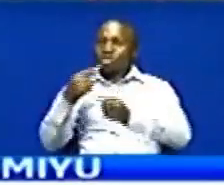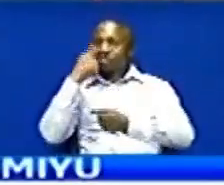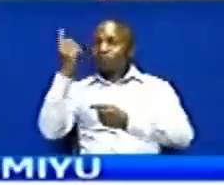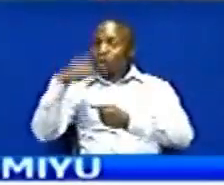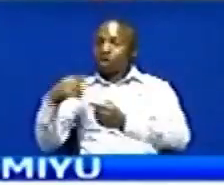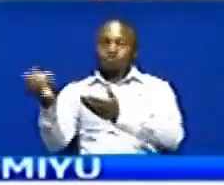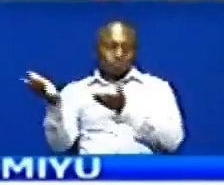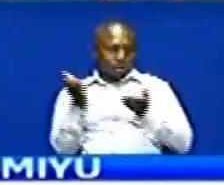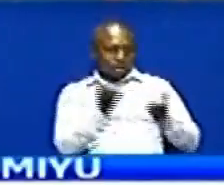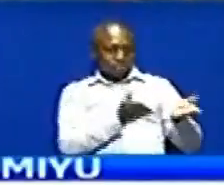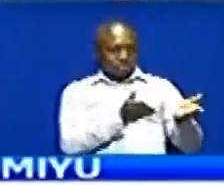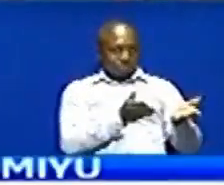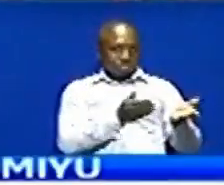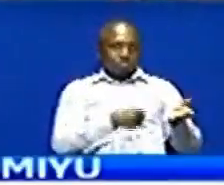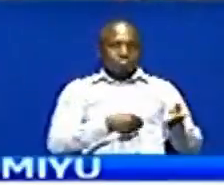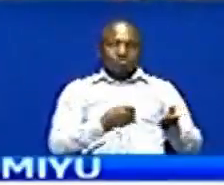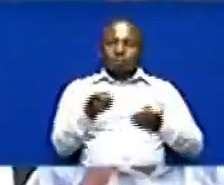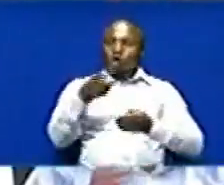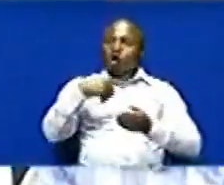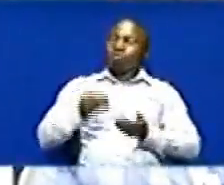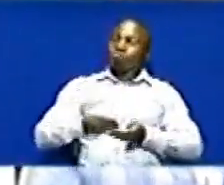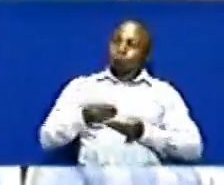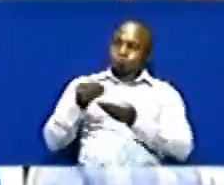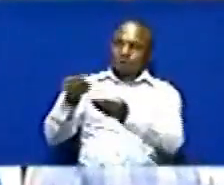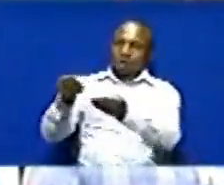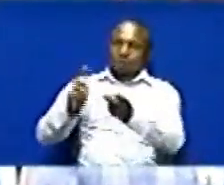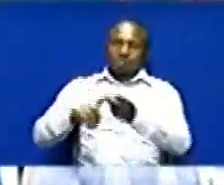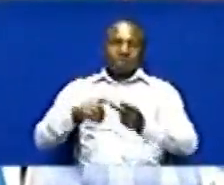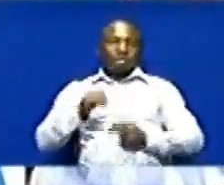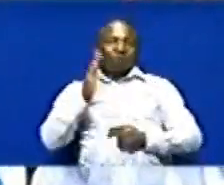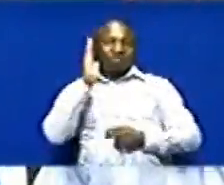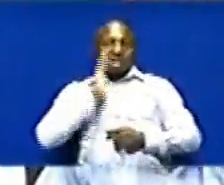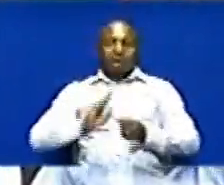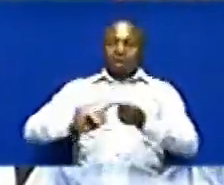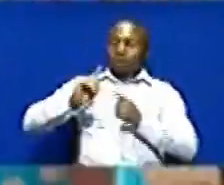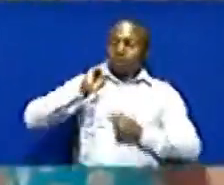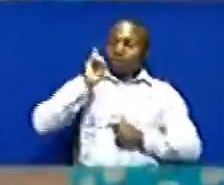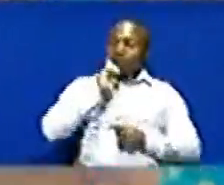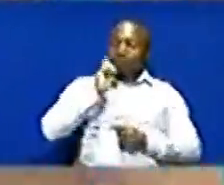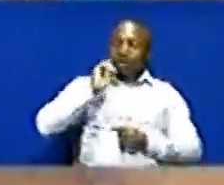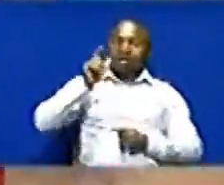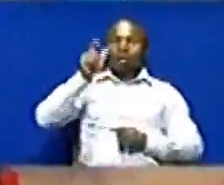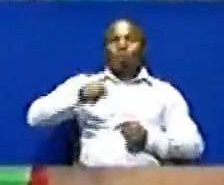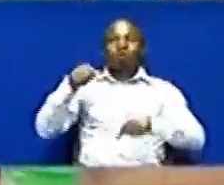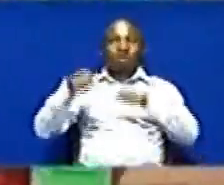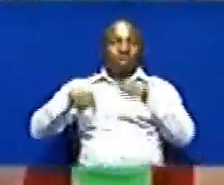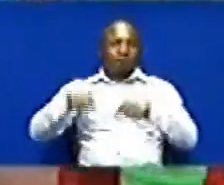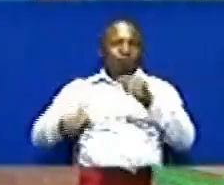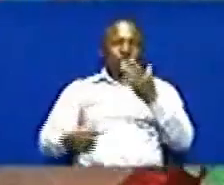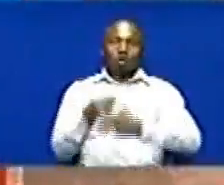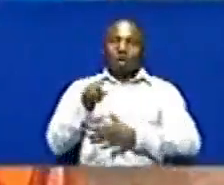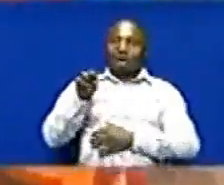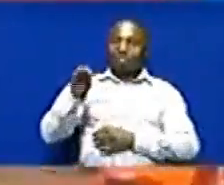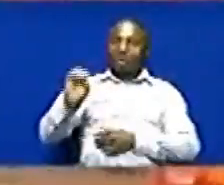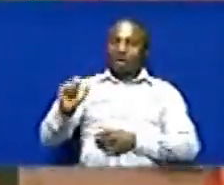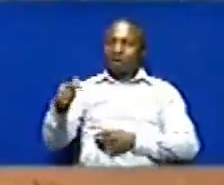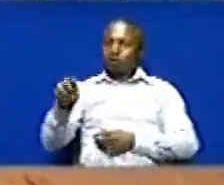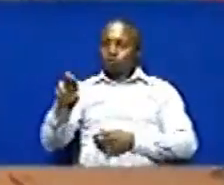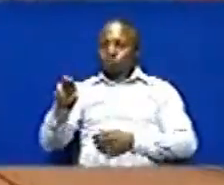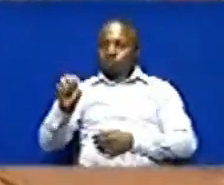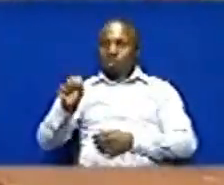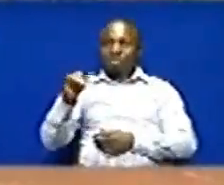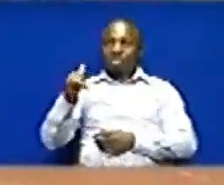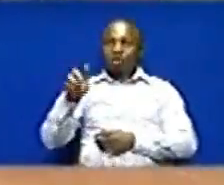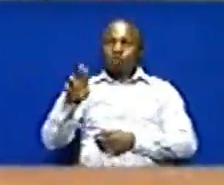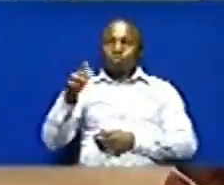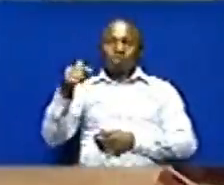Tutawa kopeshi Vijiana kinamama na watu wenye ulemavu Kutoka meatu mkwani simiu Pasko Michael